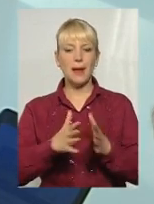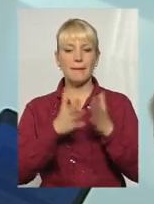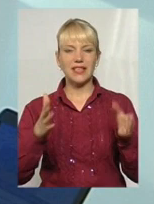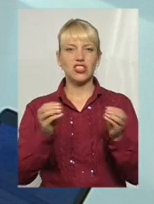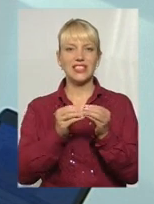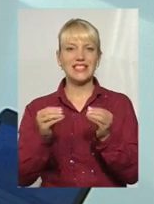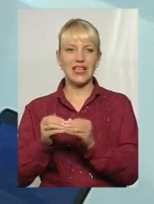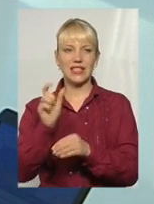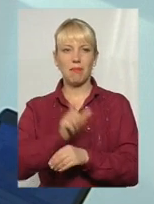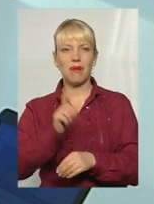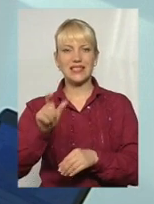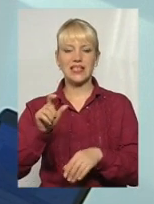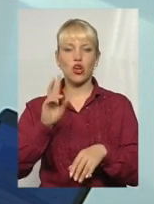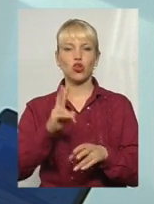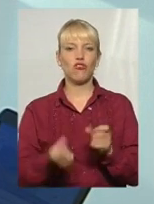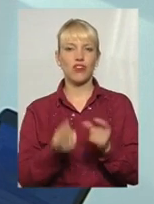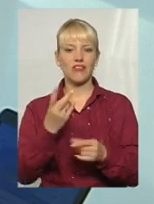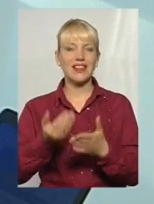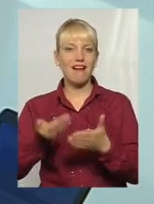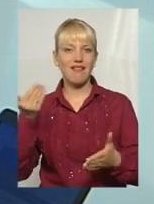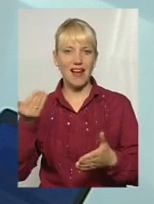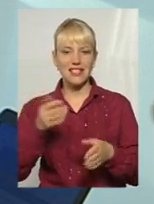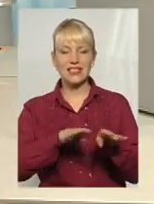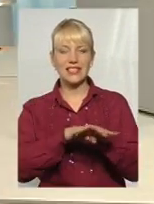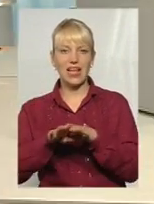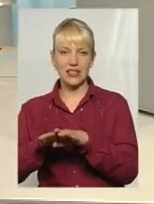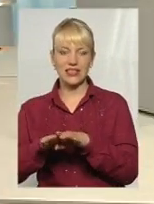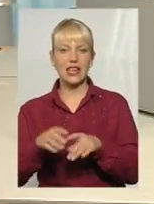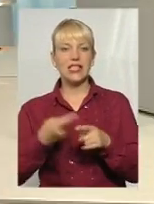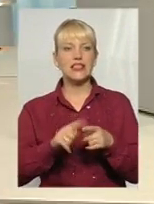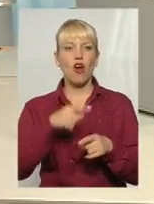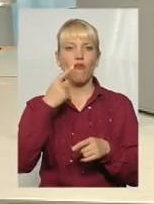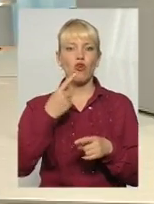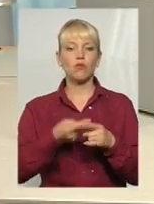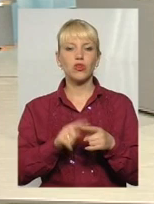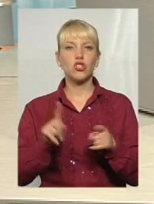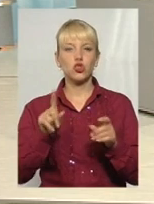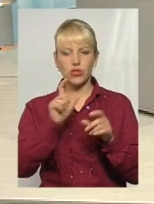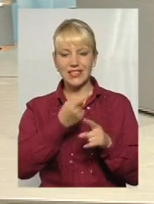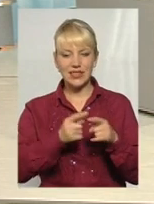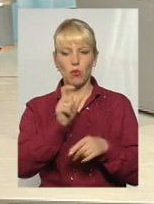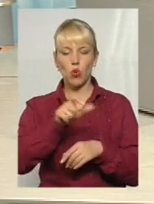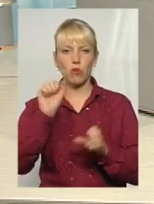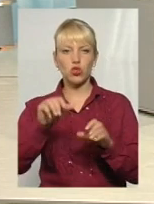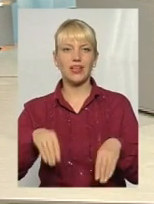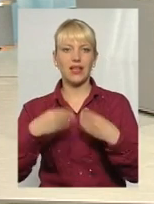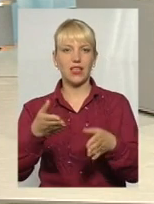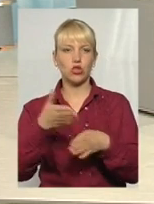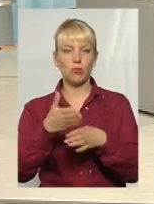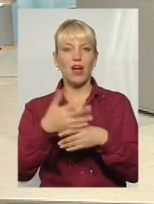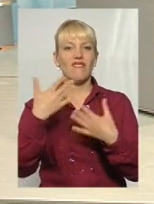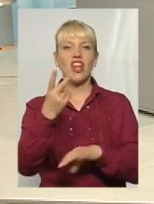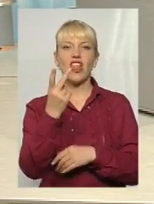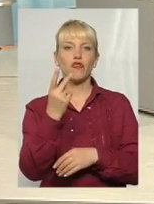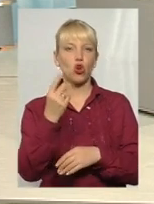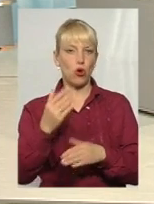пацієнтів, яких виявили на ранній стадії. Це говорить про те, що цим людям ще можна буде надати допомогу. Бо вже на вторинному